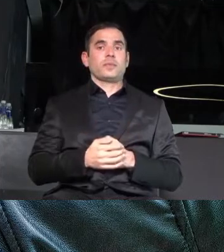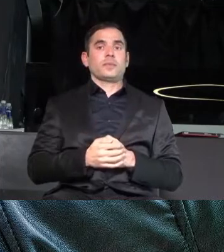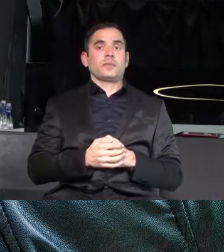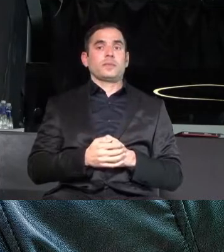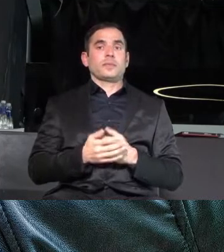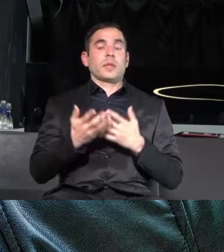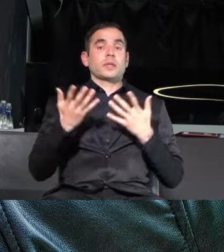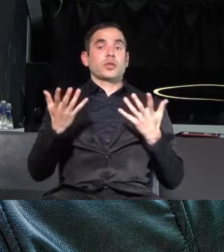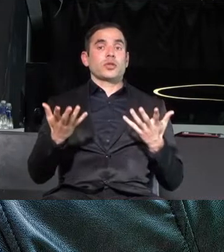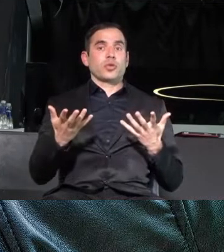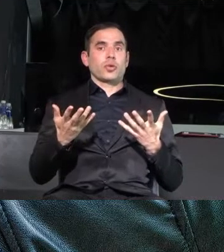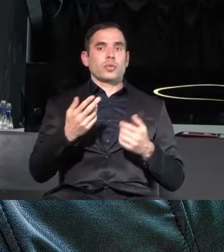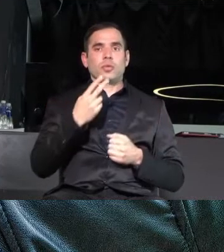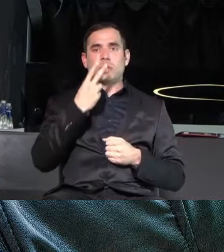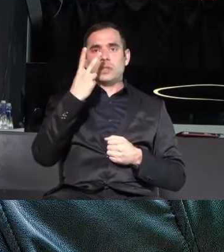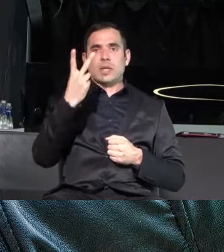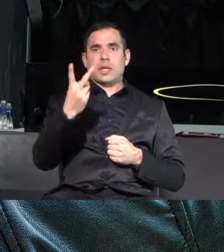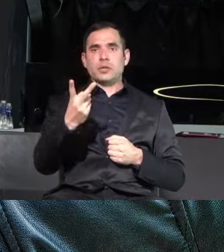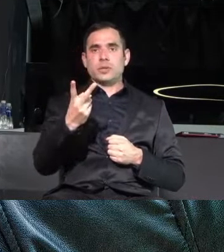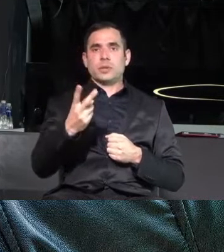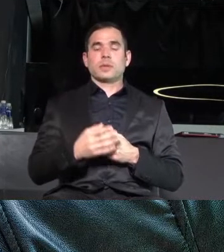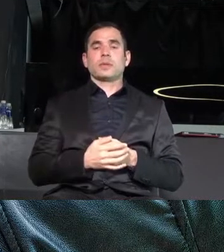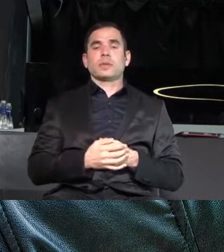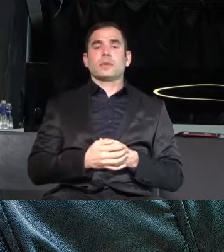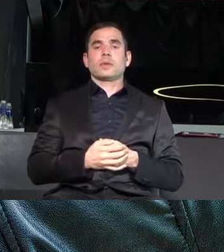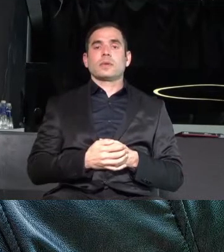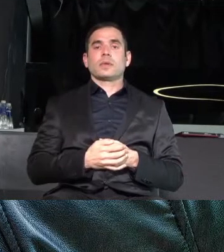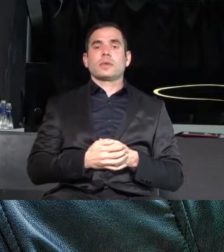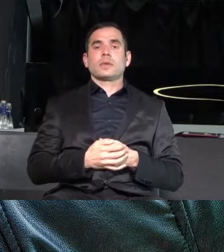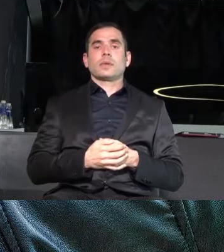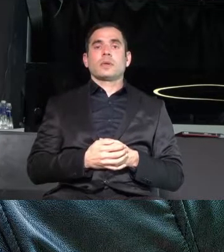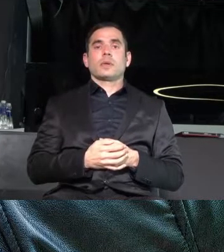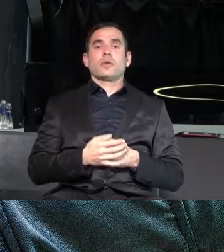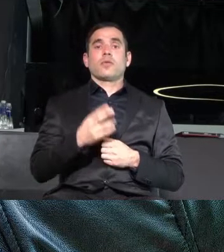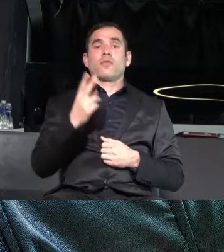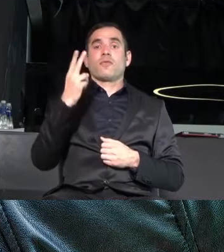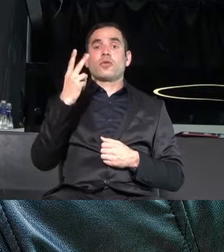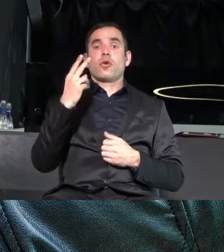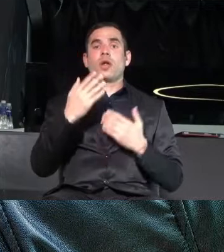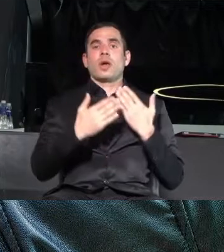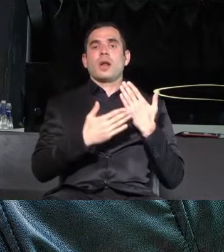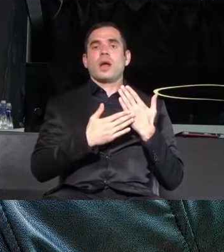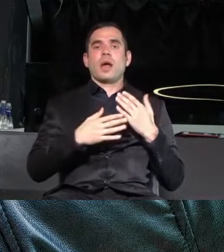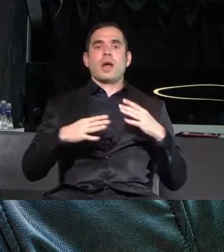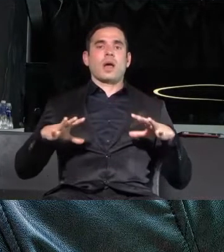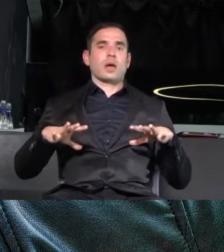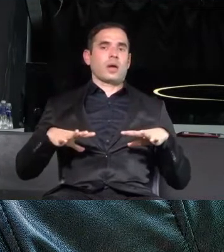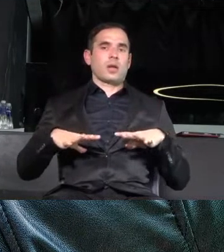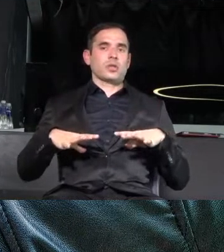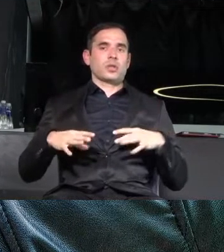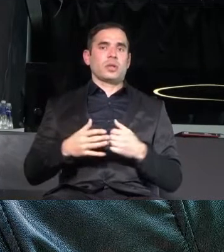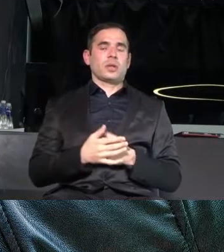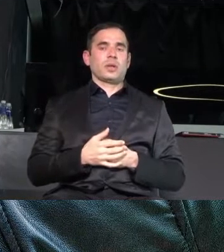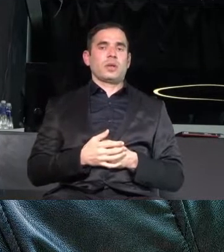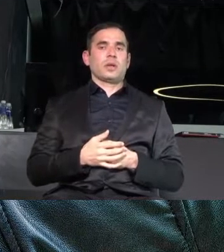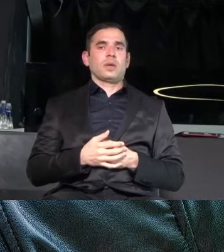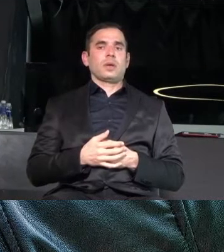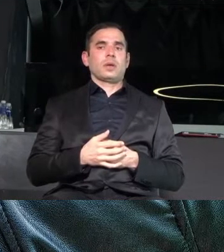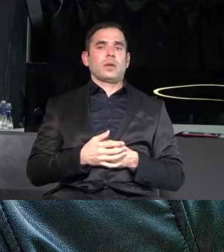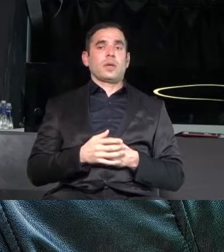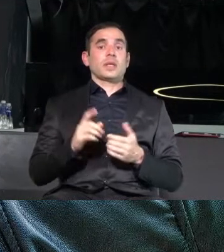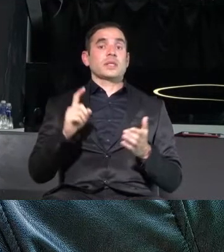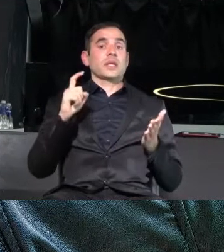Защото изглежда сме втора ръка граждани. Защото за